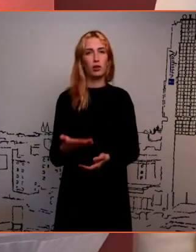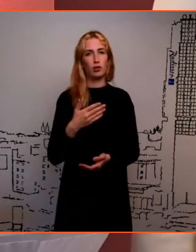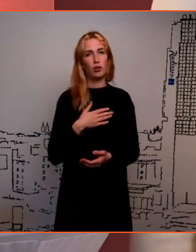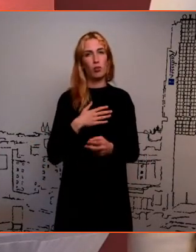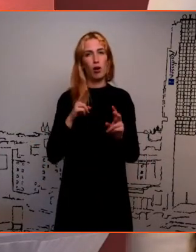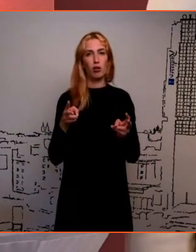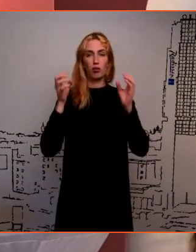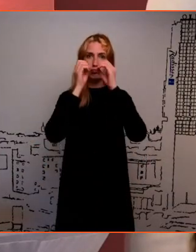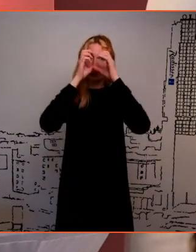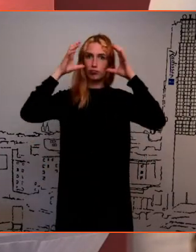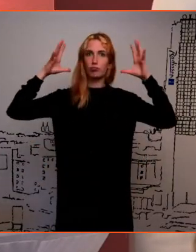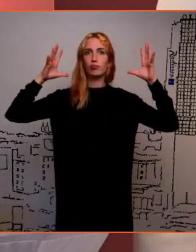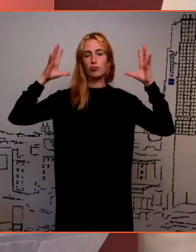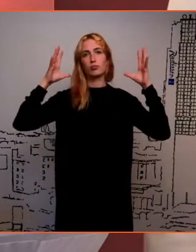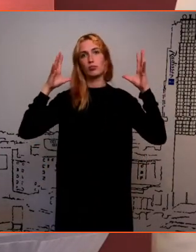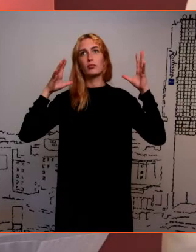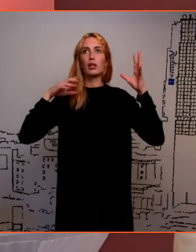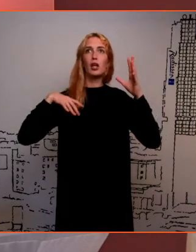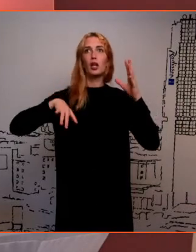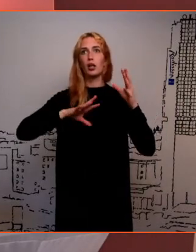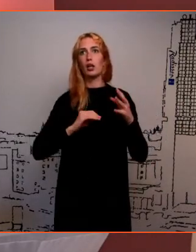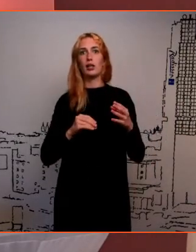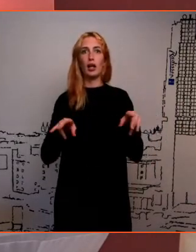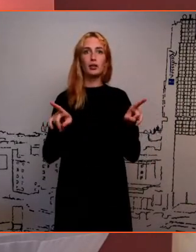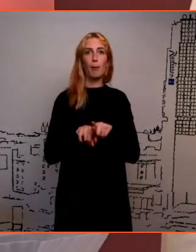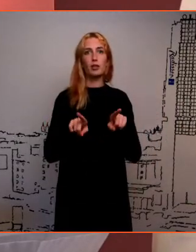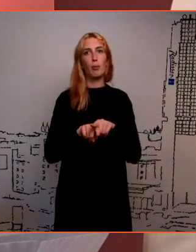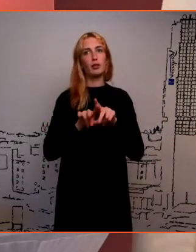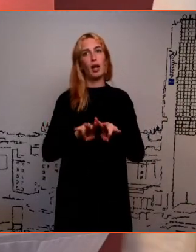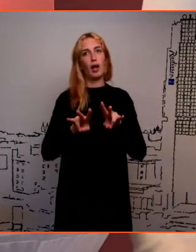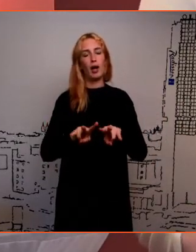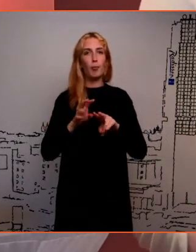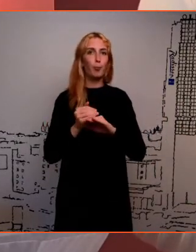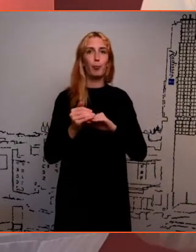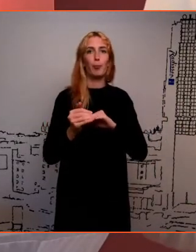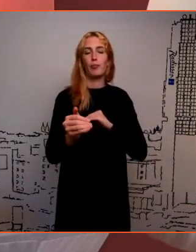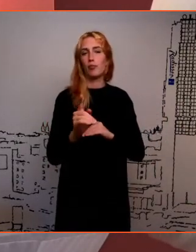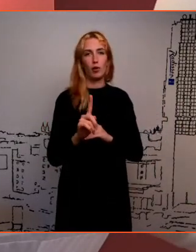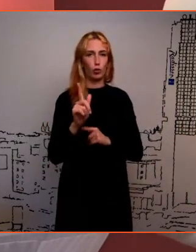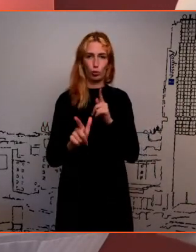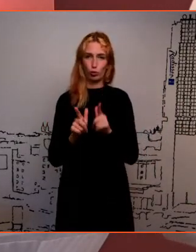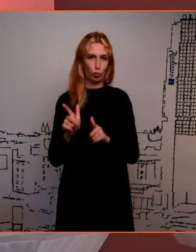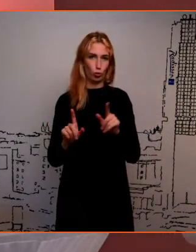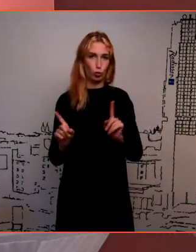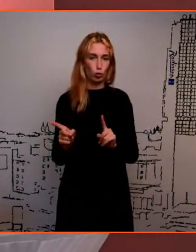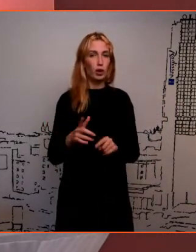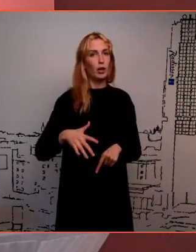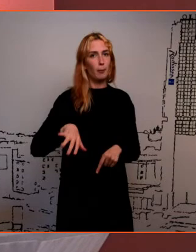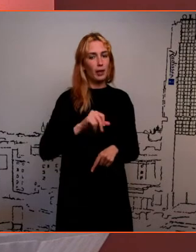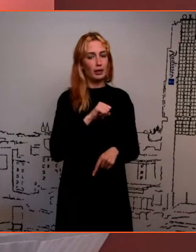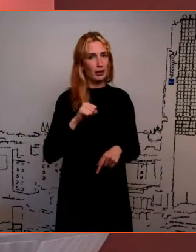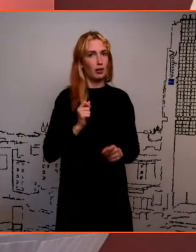kestev ilusioon, et kõik asjad püsivad samasugune, aga see absoluutsalt ei ole kursis rea, või ei haaku reaalsusega. Reaalsus on see, et me muutume,